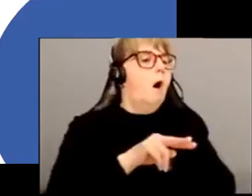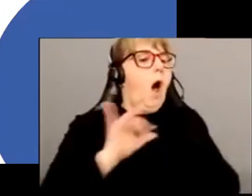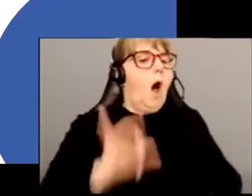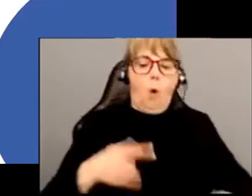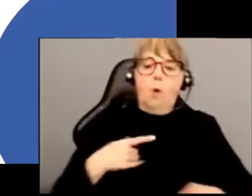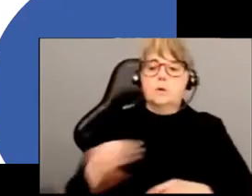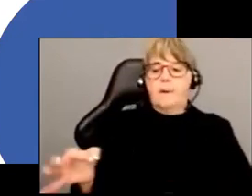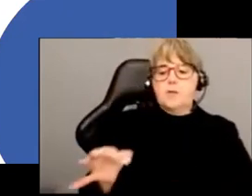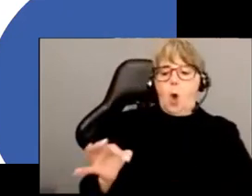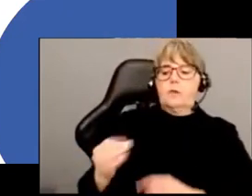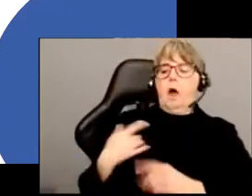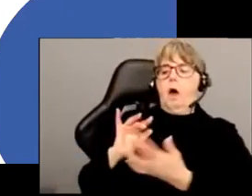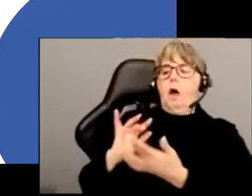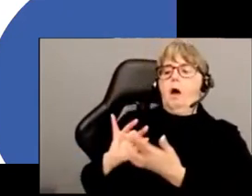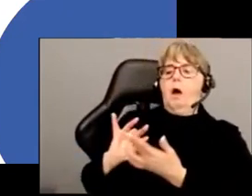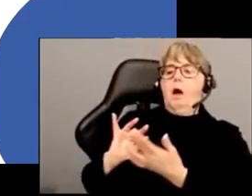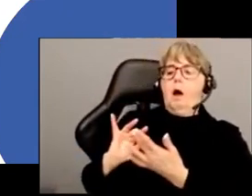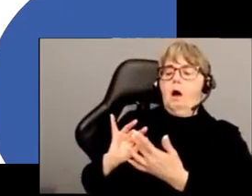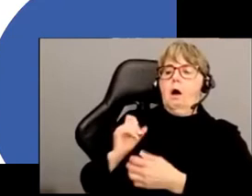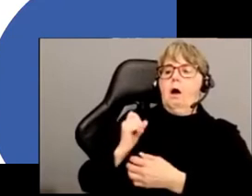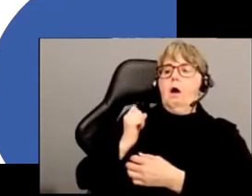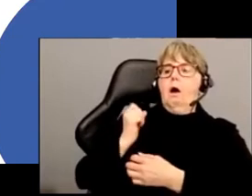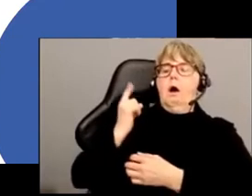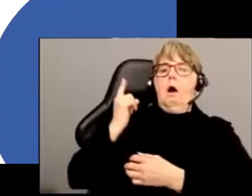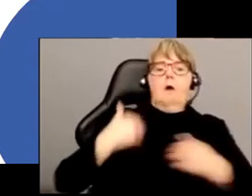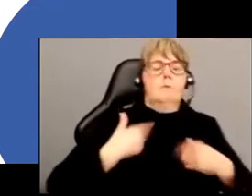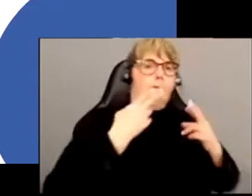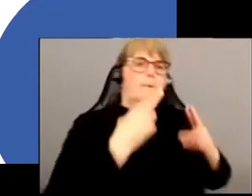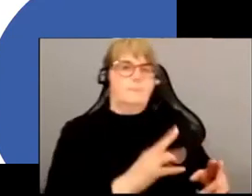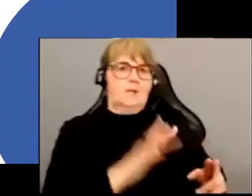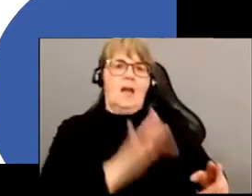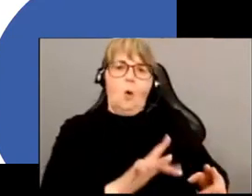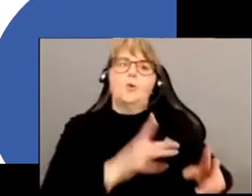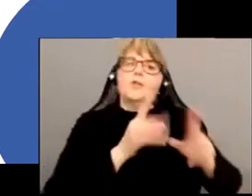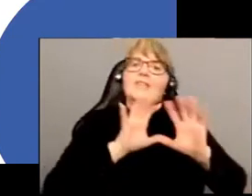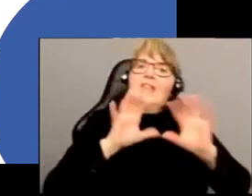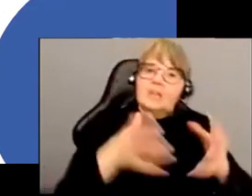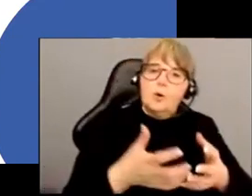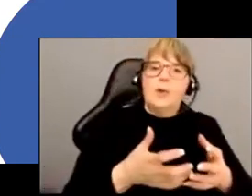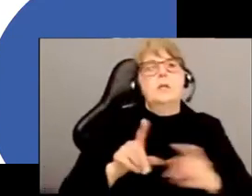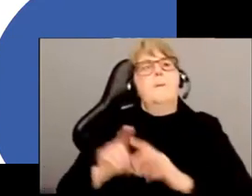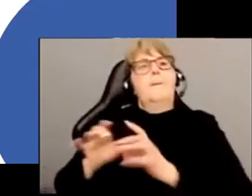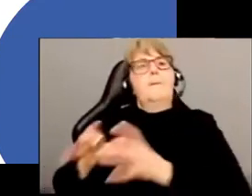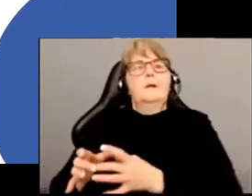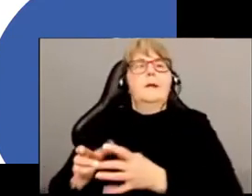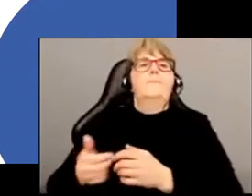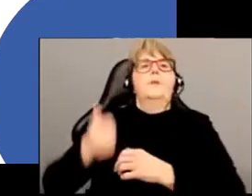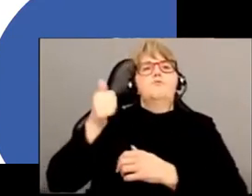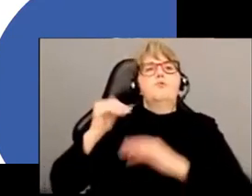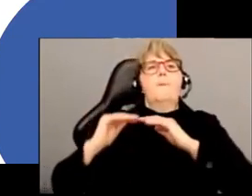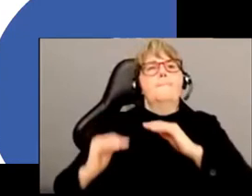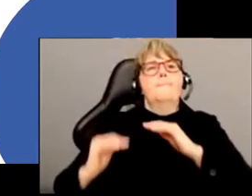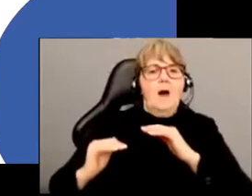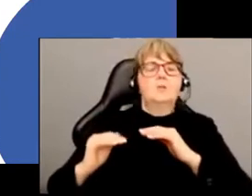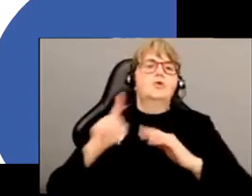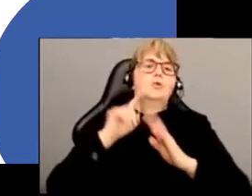fait de disposer de la possibilité finalement d'avoir accès à une catégorie qui est un peu la catégorie la plus basse au